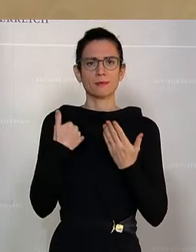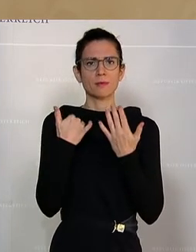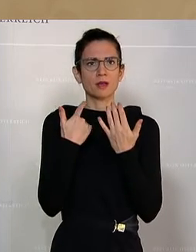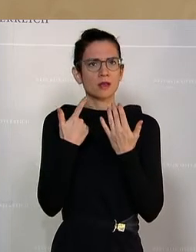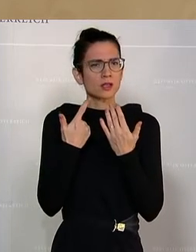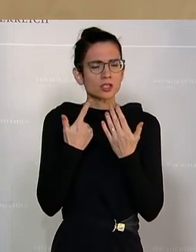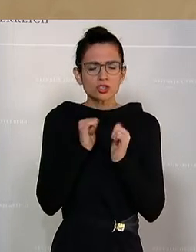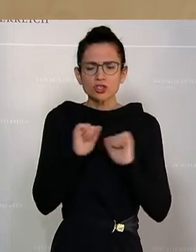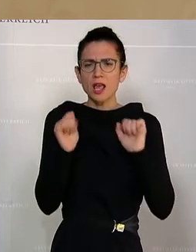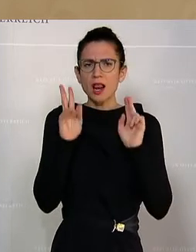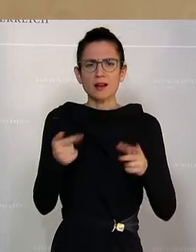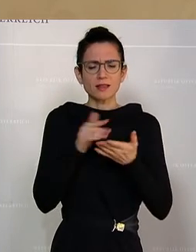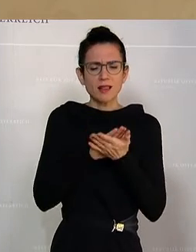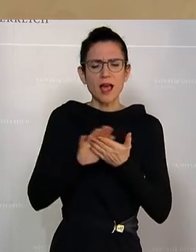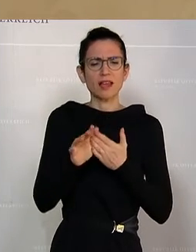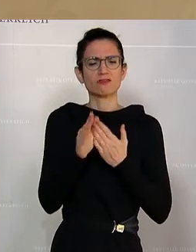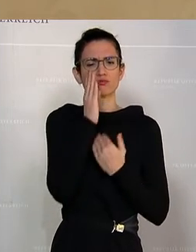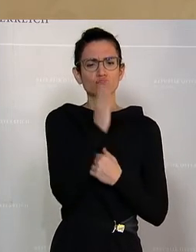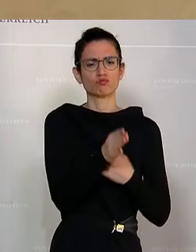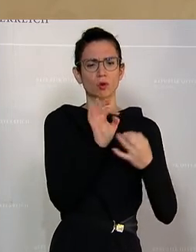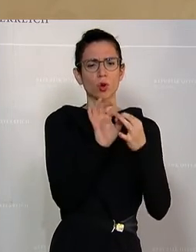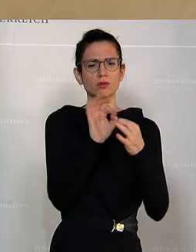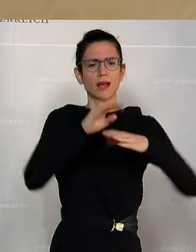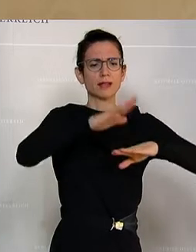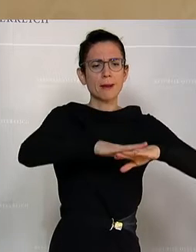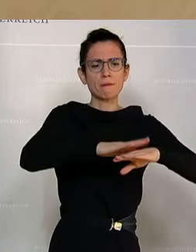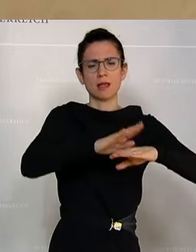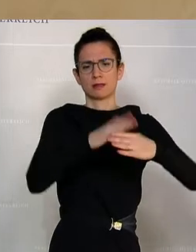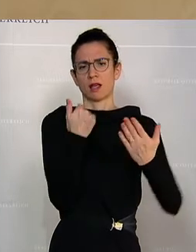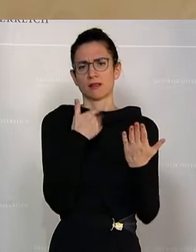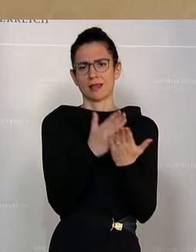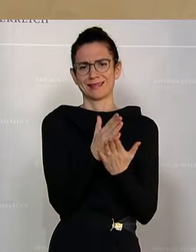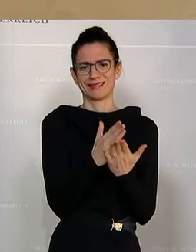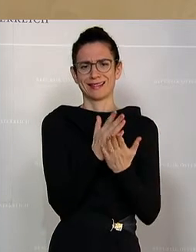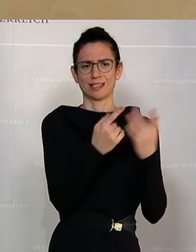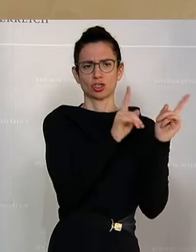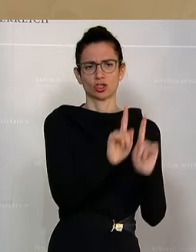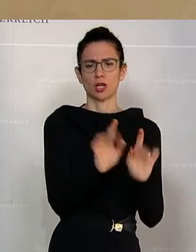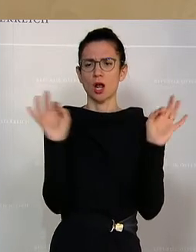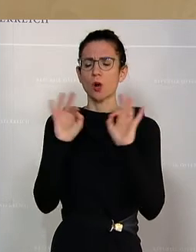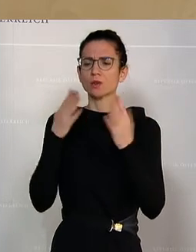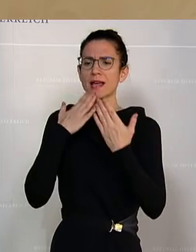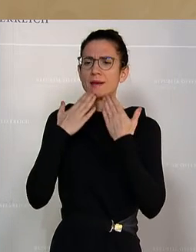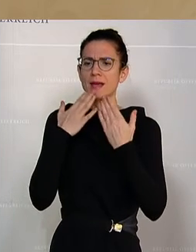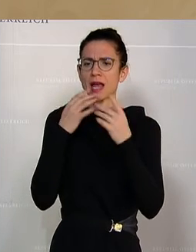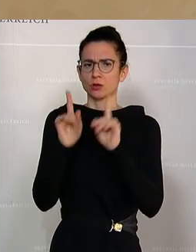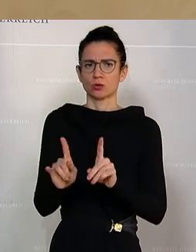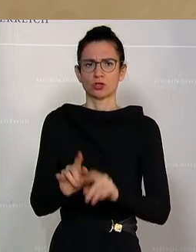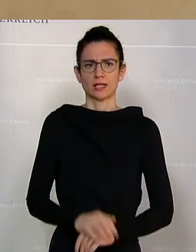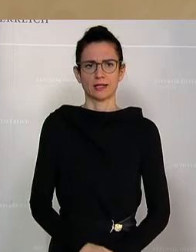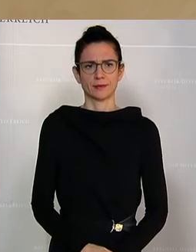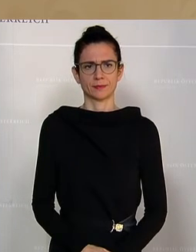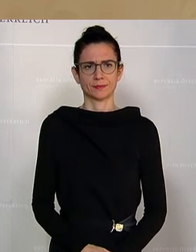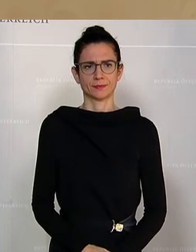hier einen sehr unmittelbaren, direkten Kontakt mit den Dienststellen, mit Beratungsstellen oder Ähnlichem gibt. Das